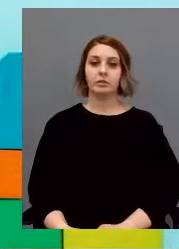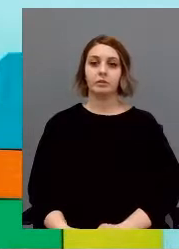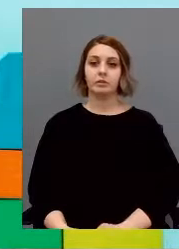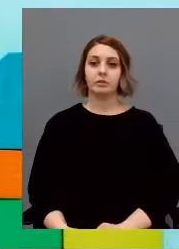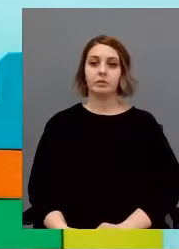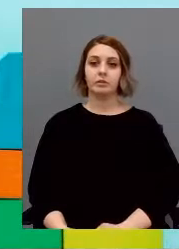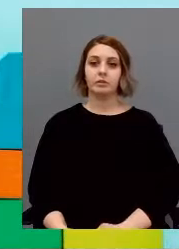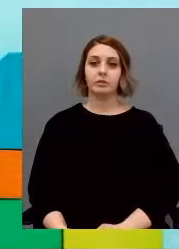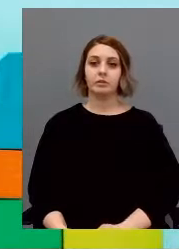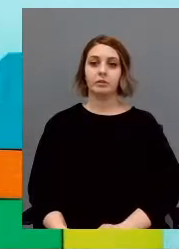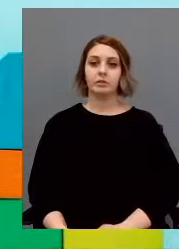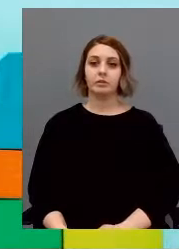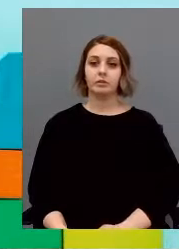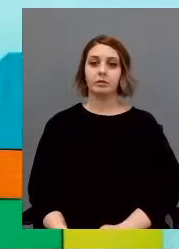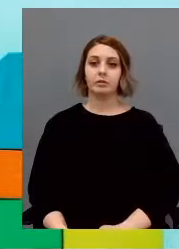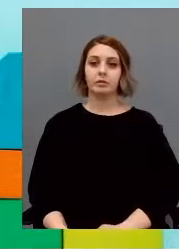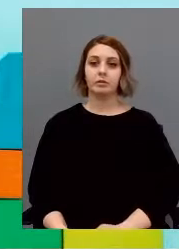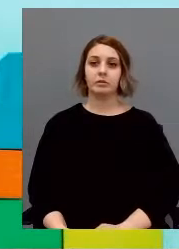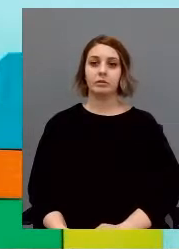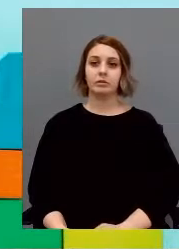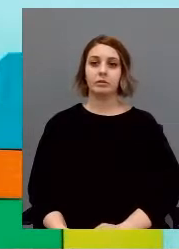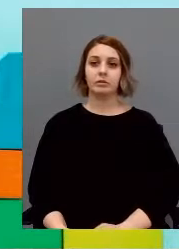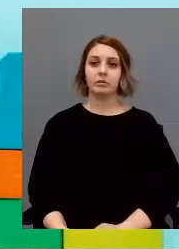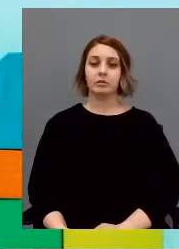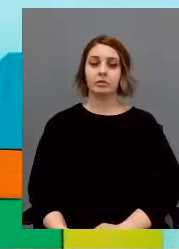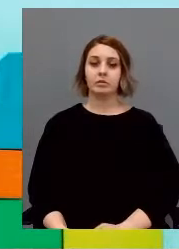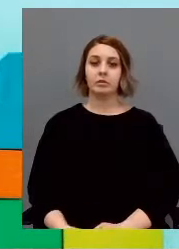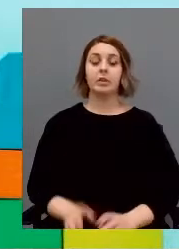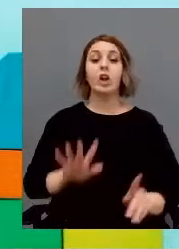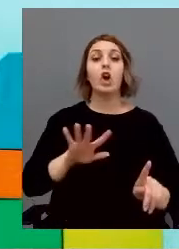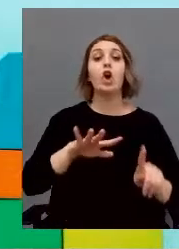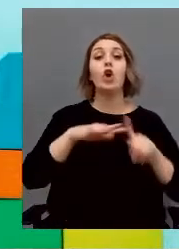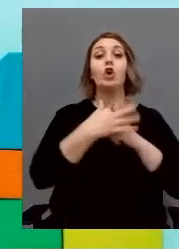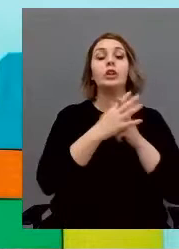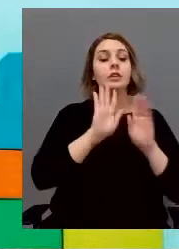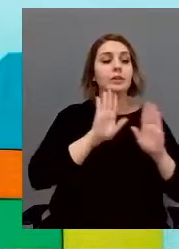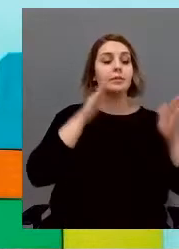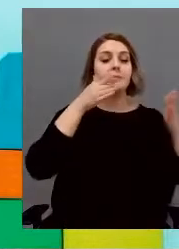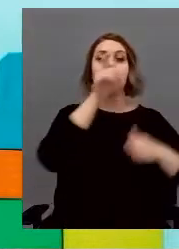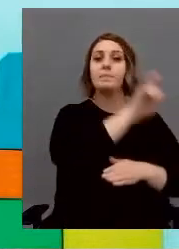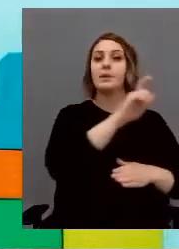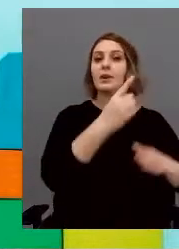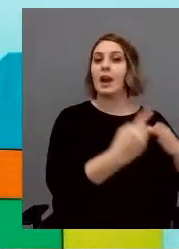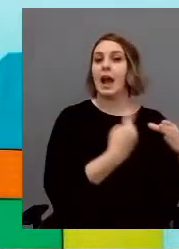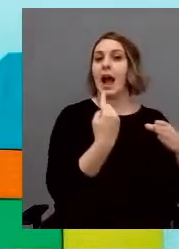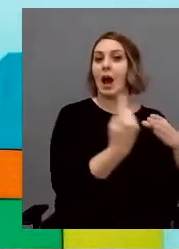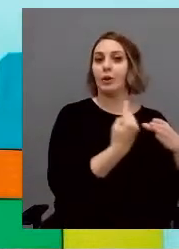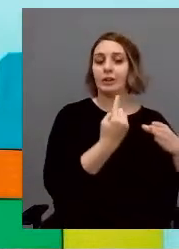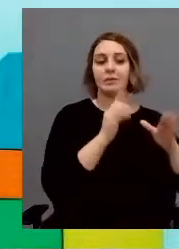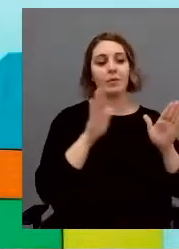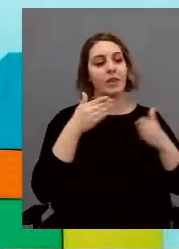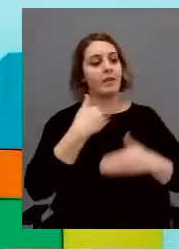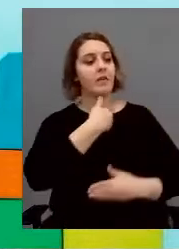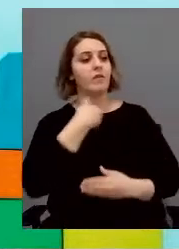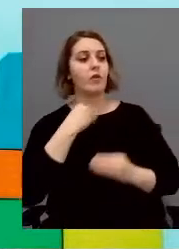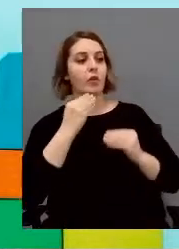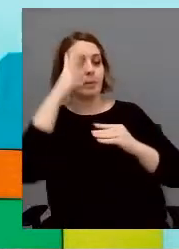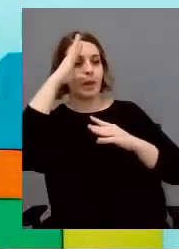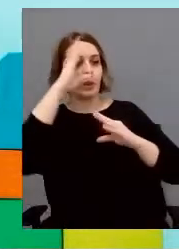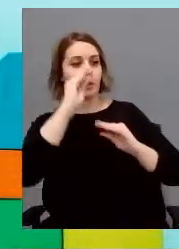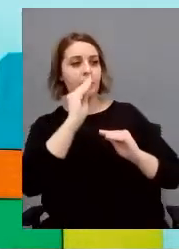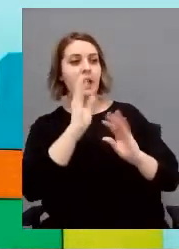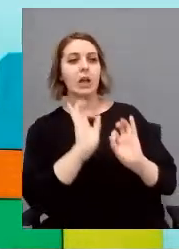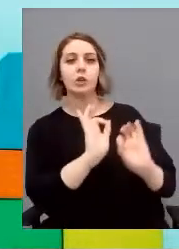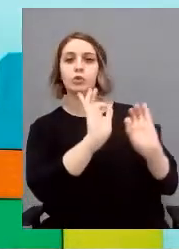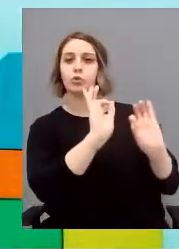per cui non mi soffermo. Un contesto dedicato alle persone con autismo tiene in cuenta il funzionamento mentale autipico.